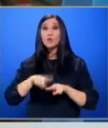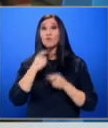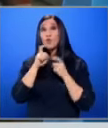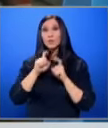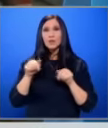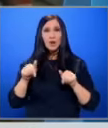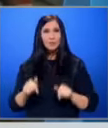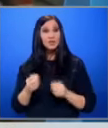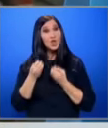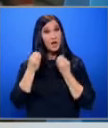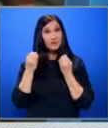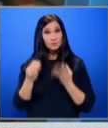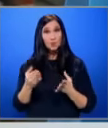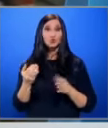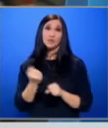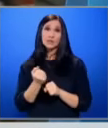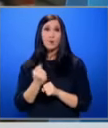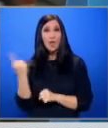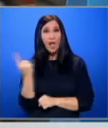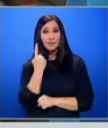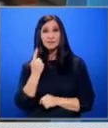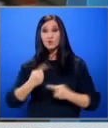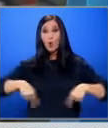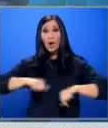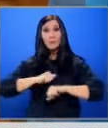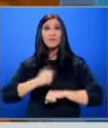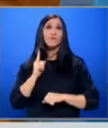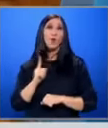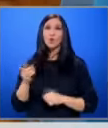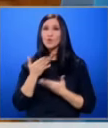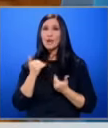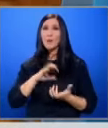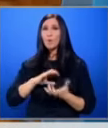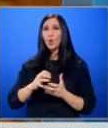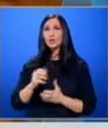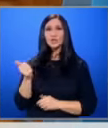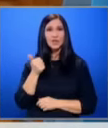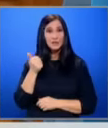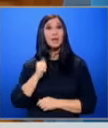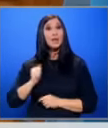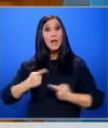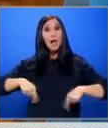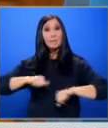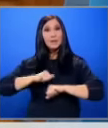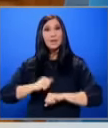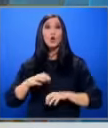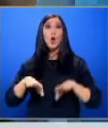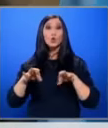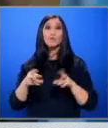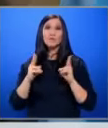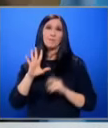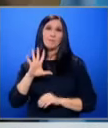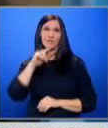коментира днес, че е възможно да сработи единствено кабинет, в който няма политически лидери. И кабинет готов да реши пет